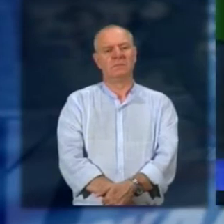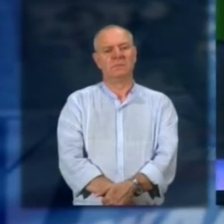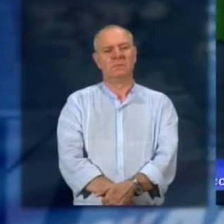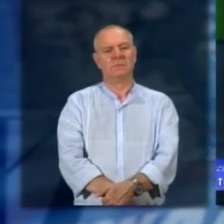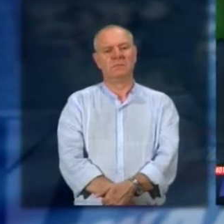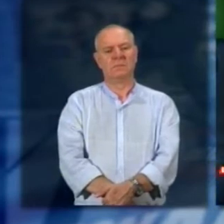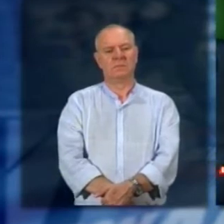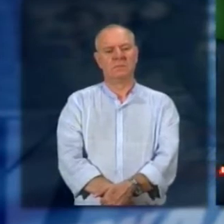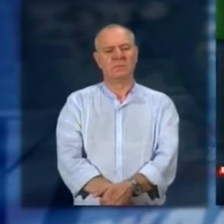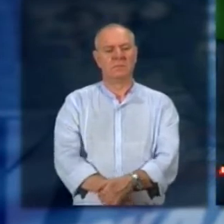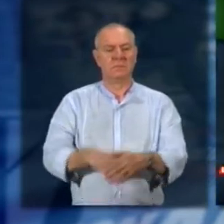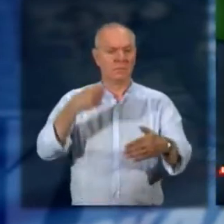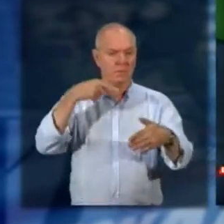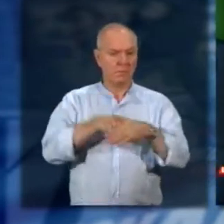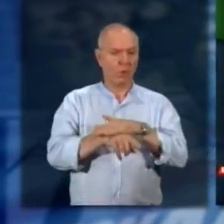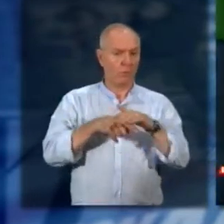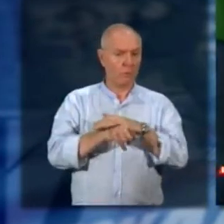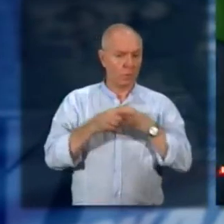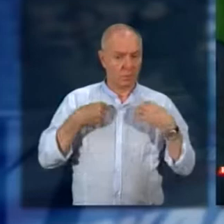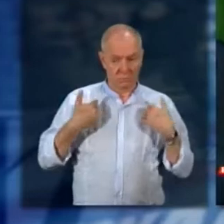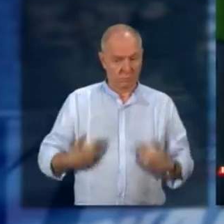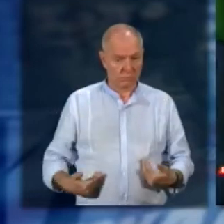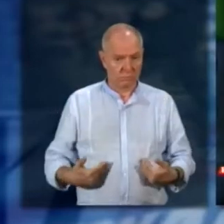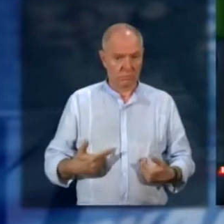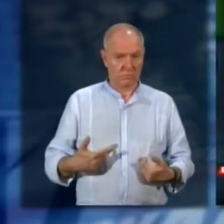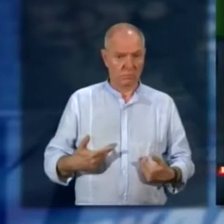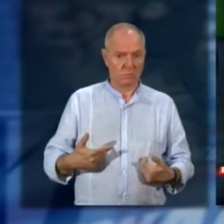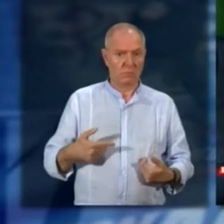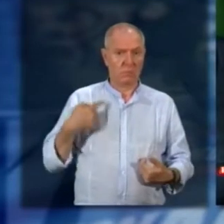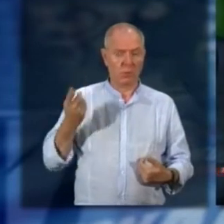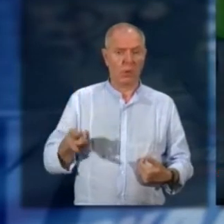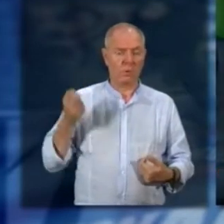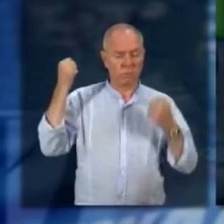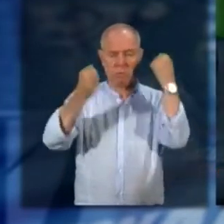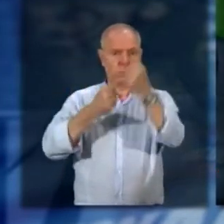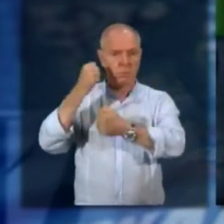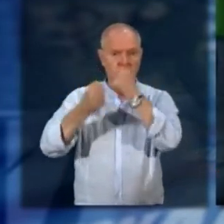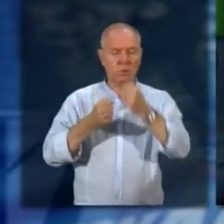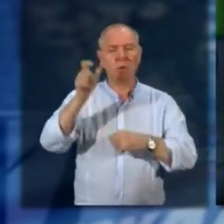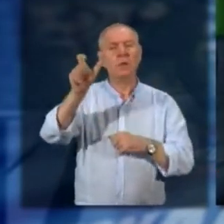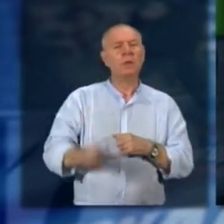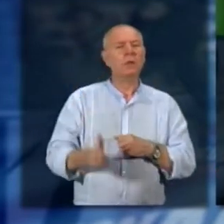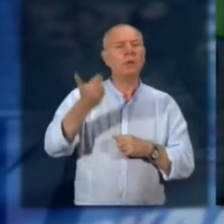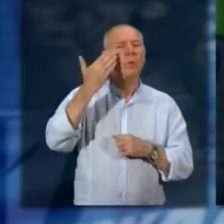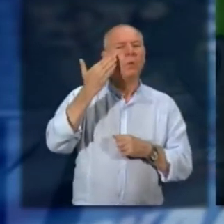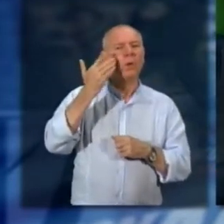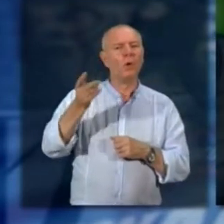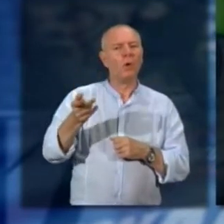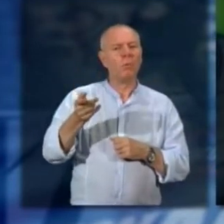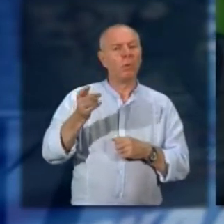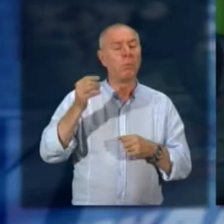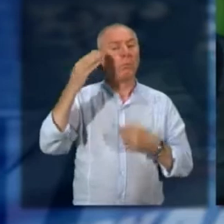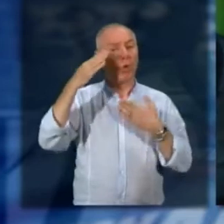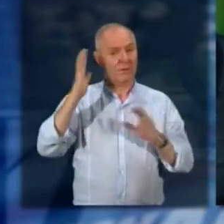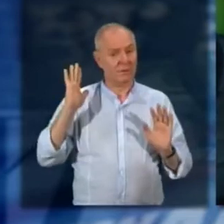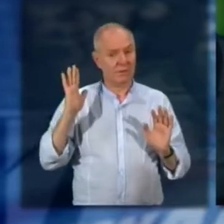Siamo profughi, non puoi farci nulla, poi mi hanno accerchiato e preso pugni. Così racconta Mauro Guilizioni, l'agente di